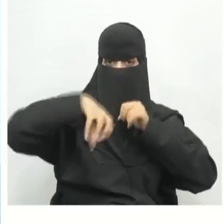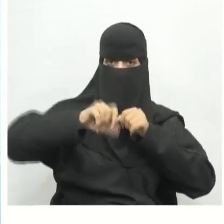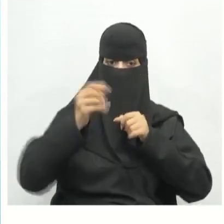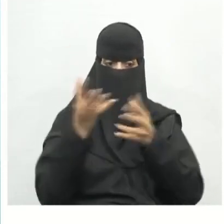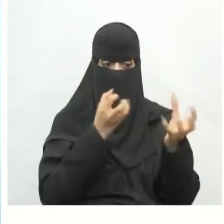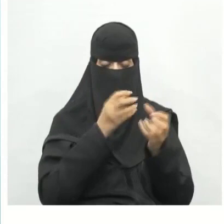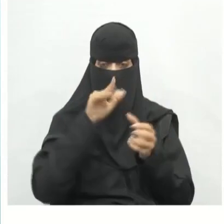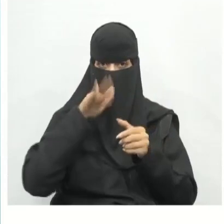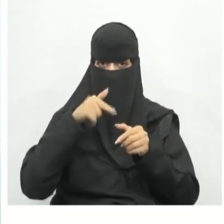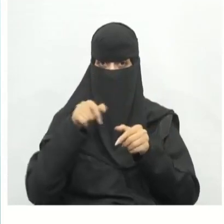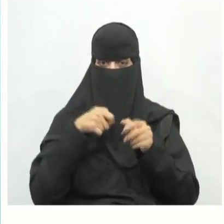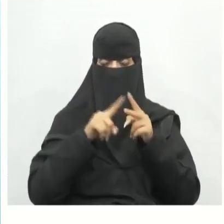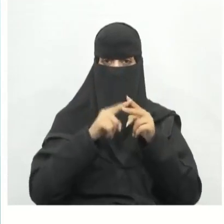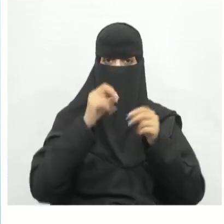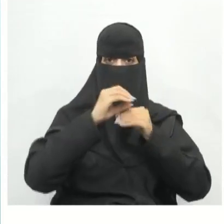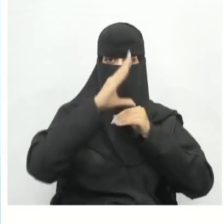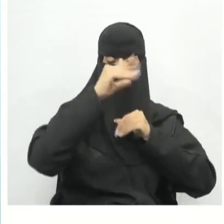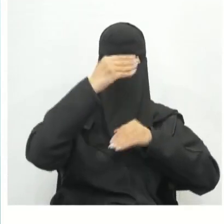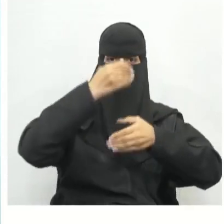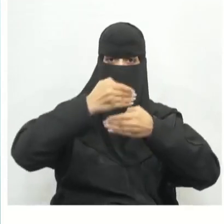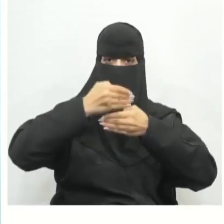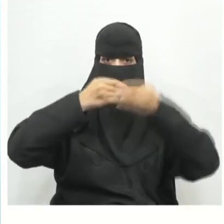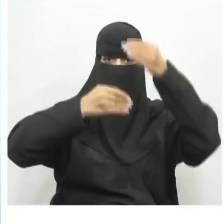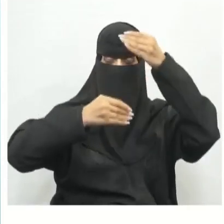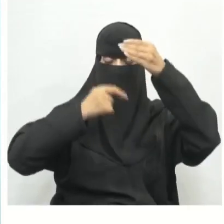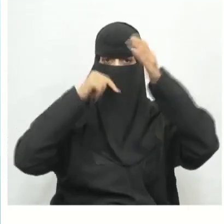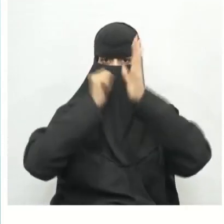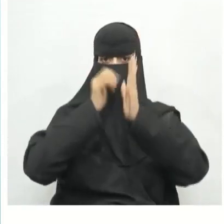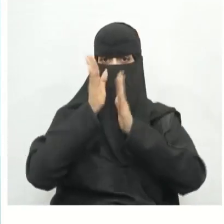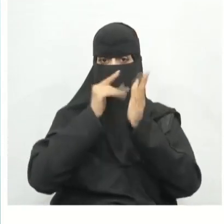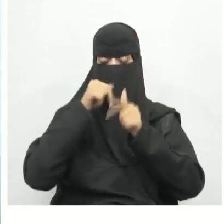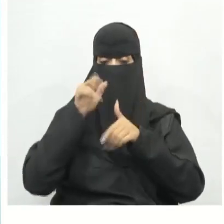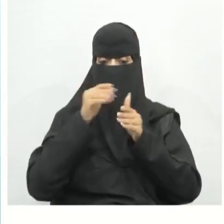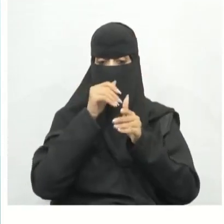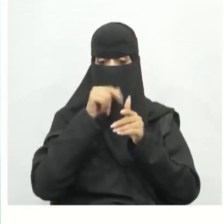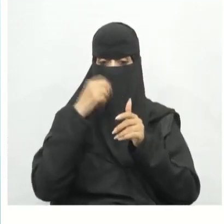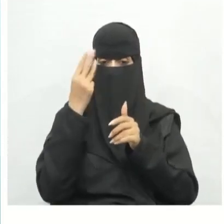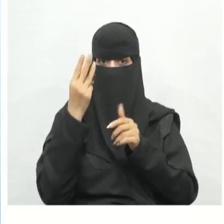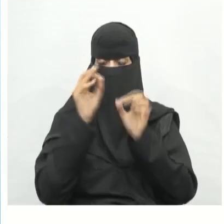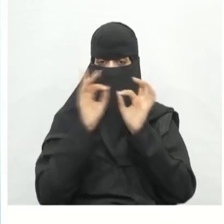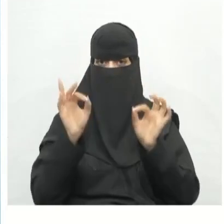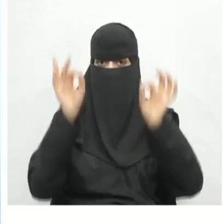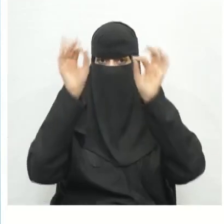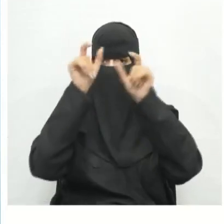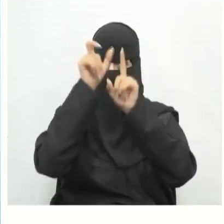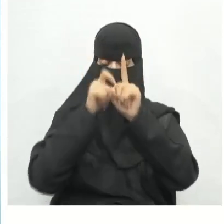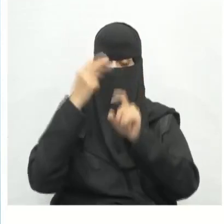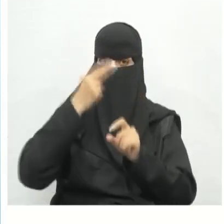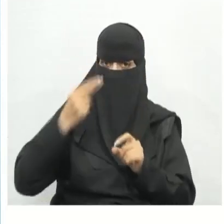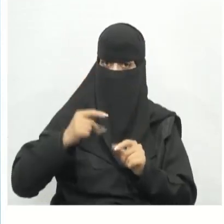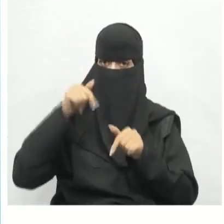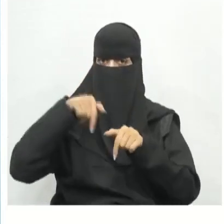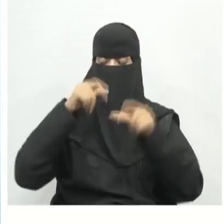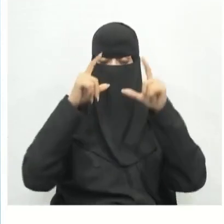والتجميعات وفي المشاريع المعمارية والإنشائية بينما ثلاثية الأبعاد تسمح للمهندسين والمصممين